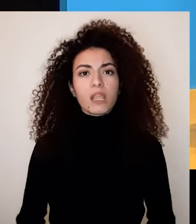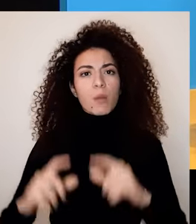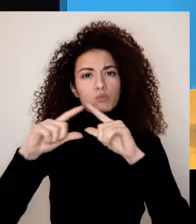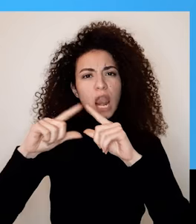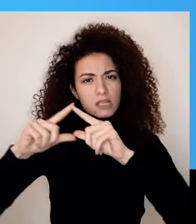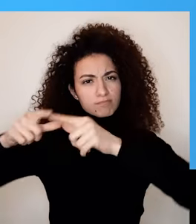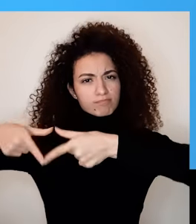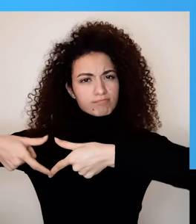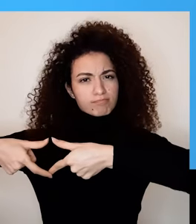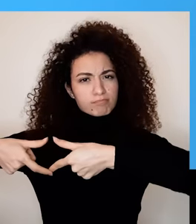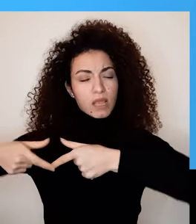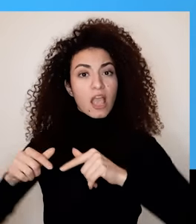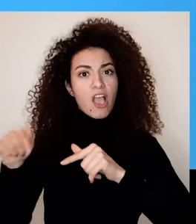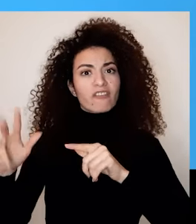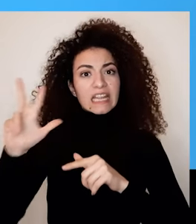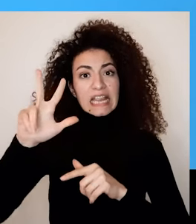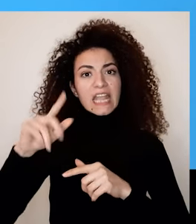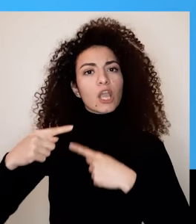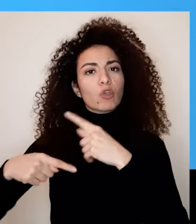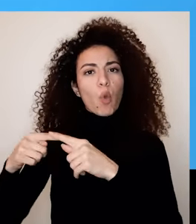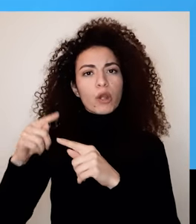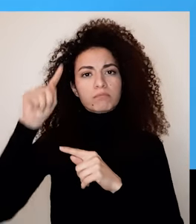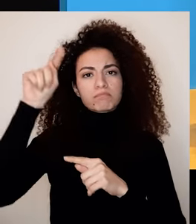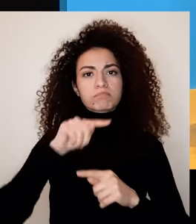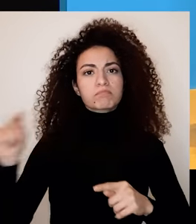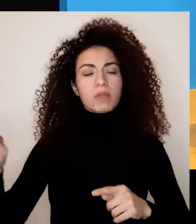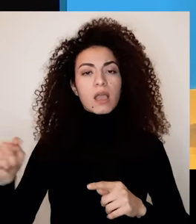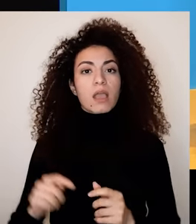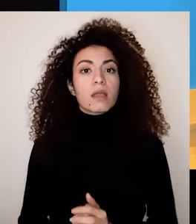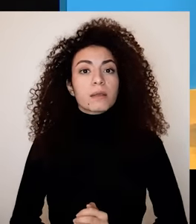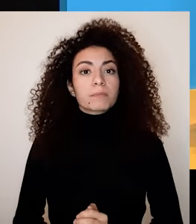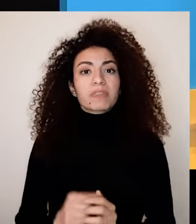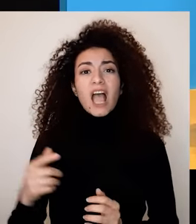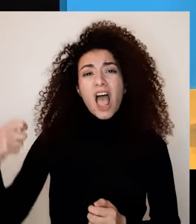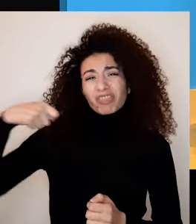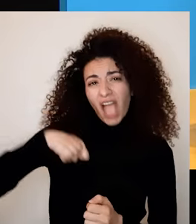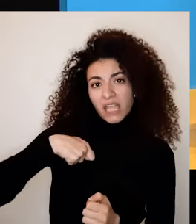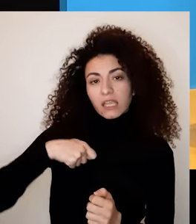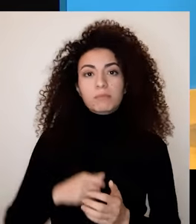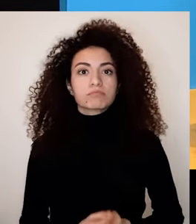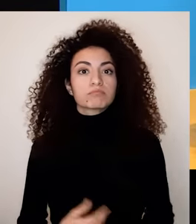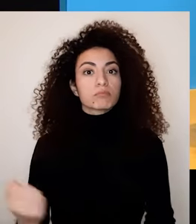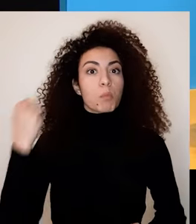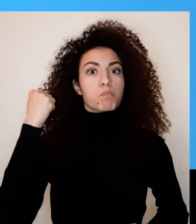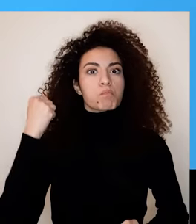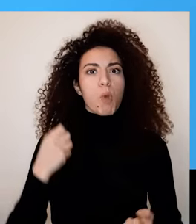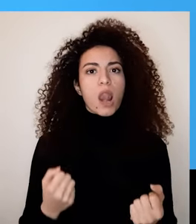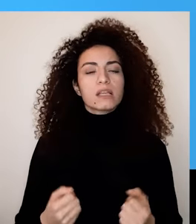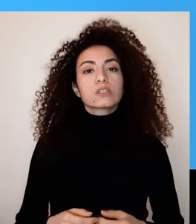كروسمان المسلث الدرامي بيجمع ثلاث أدوار هي الضحية، المخلص، والمطهد